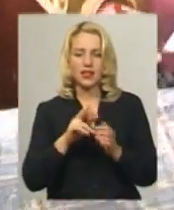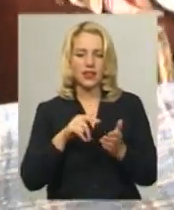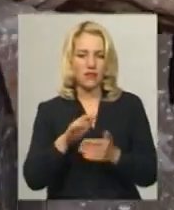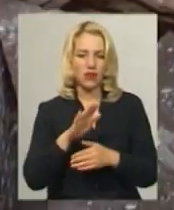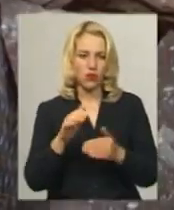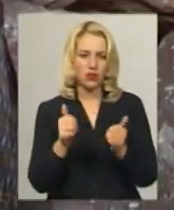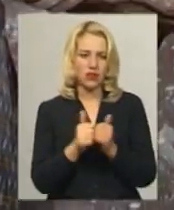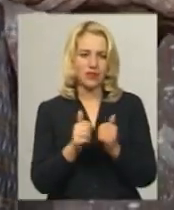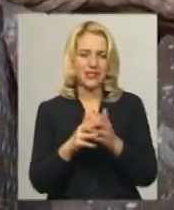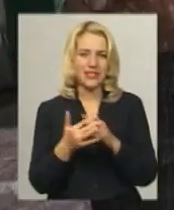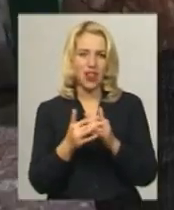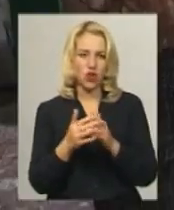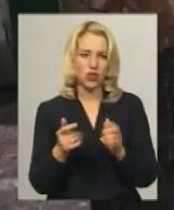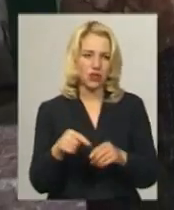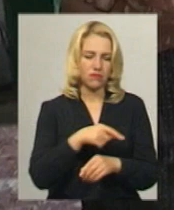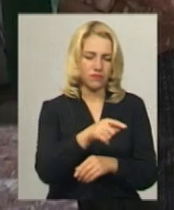десять.